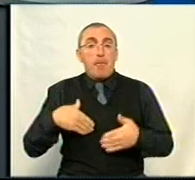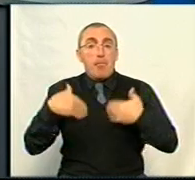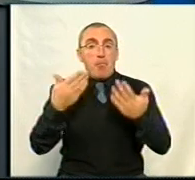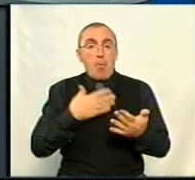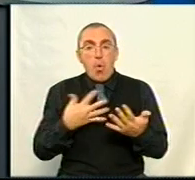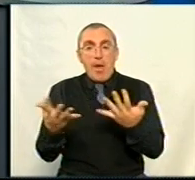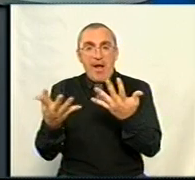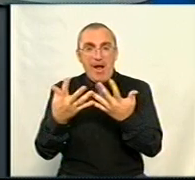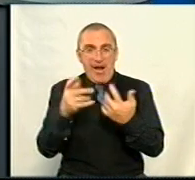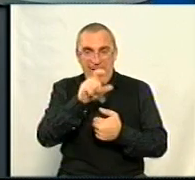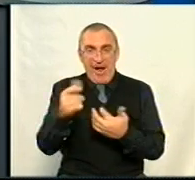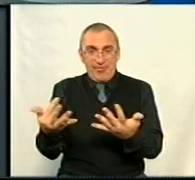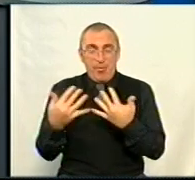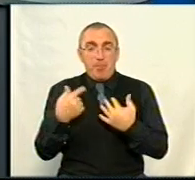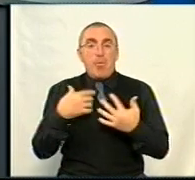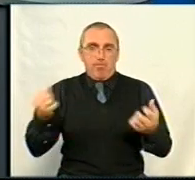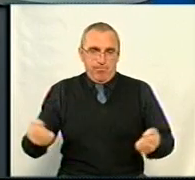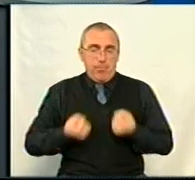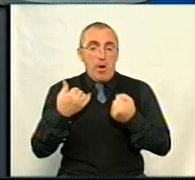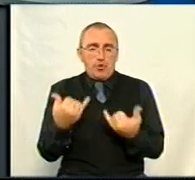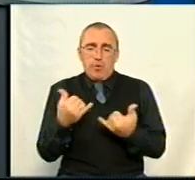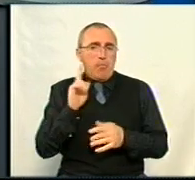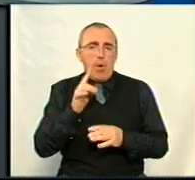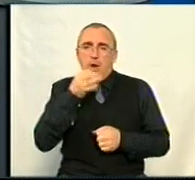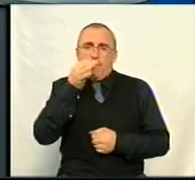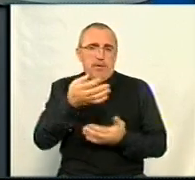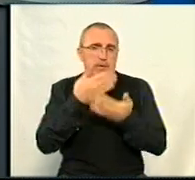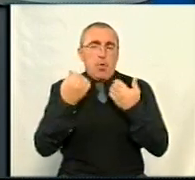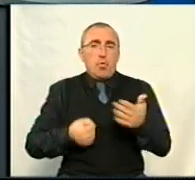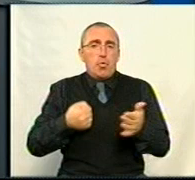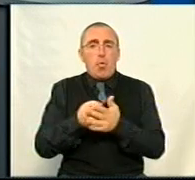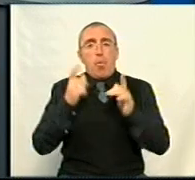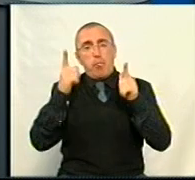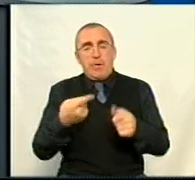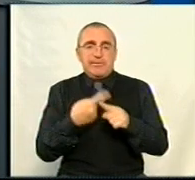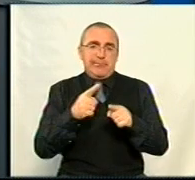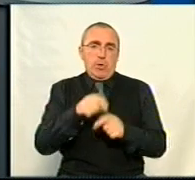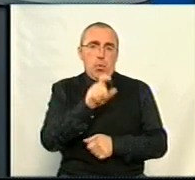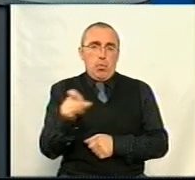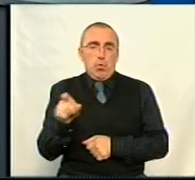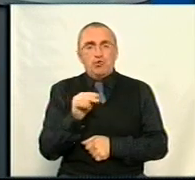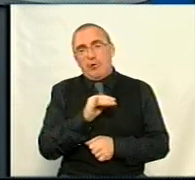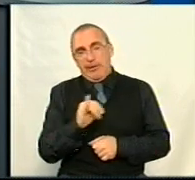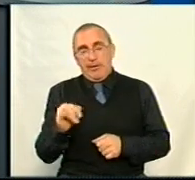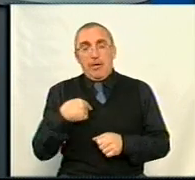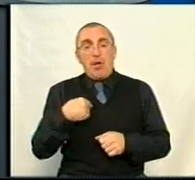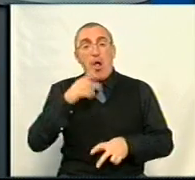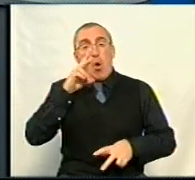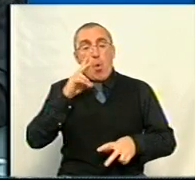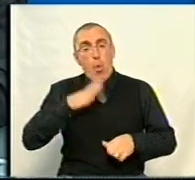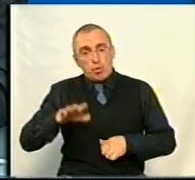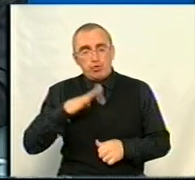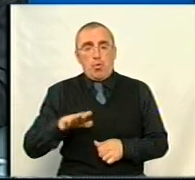моїх кадрів будуть підтримані. Наразі я ще не маю відповіді щодо погодження цих людей чи ні. Тому я очікую,